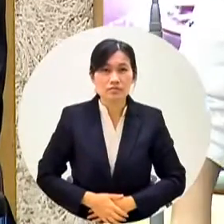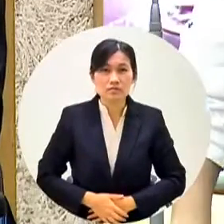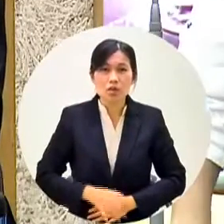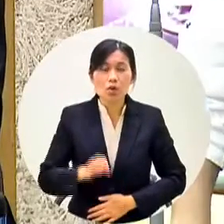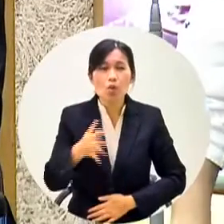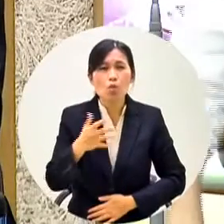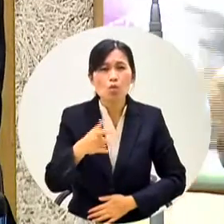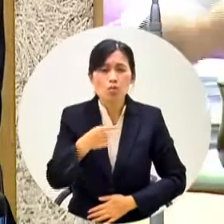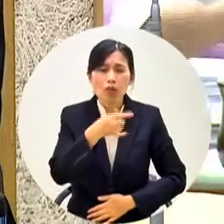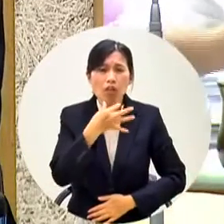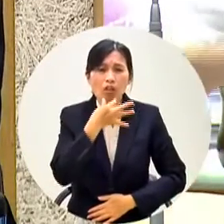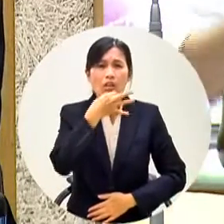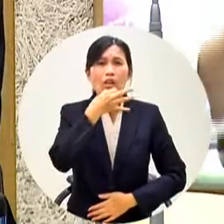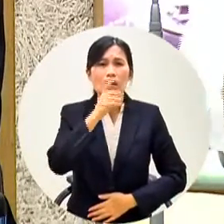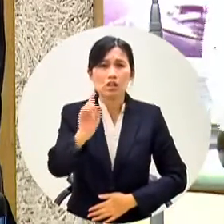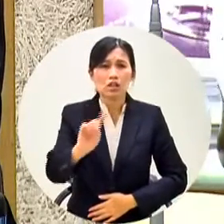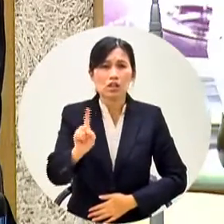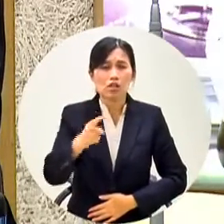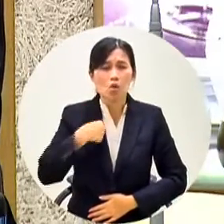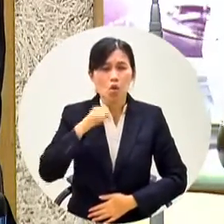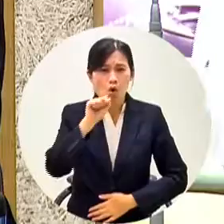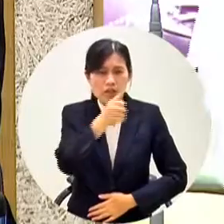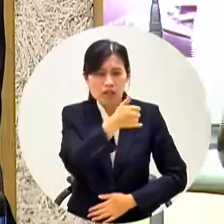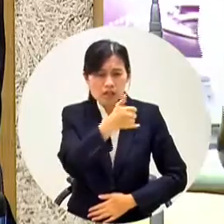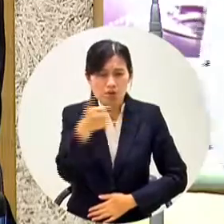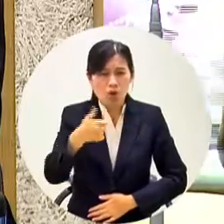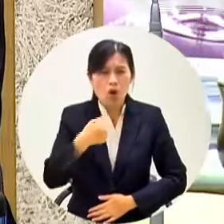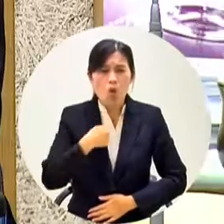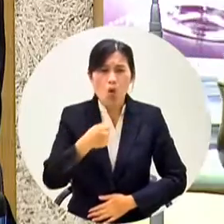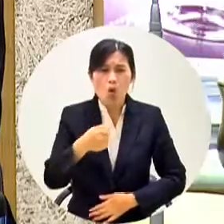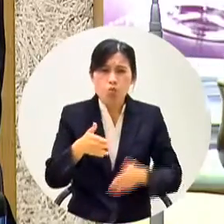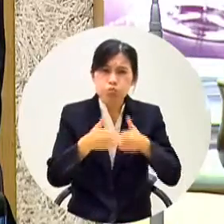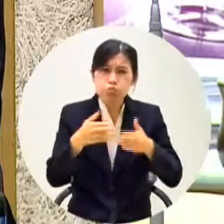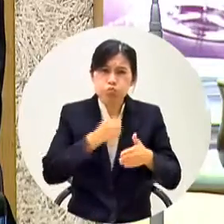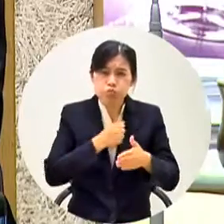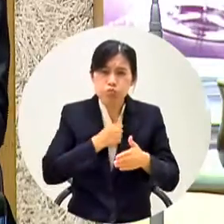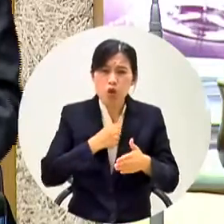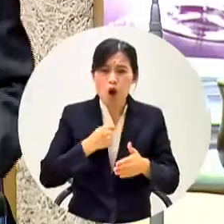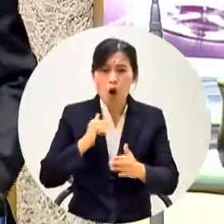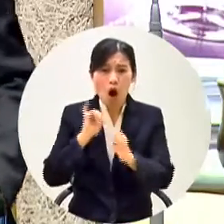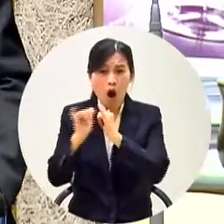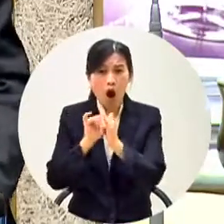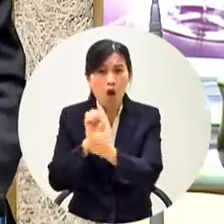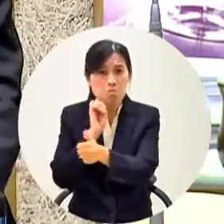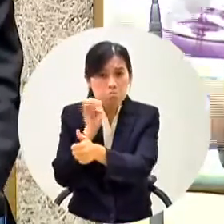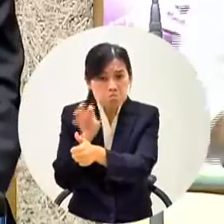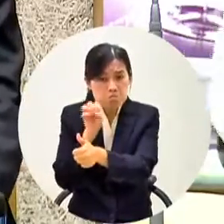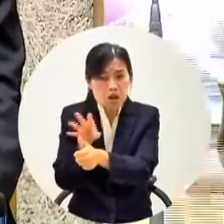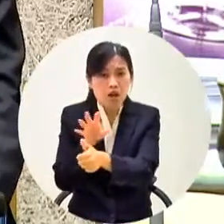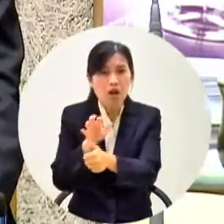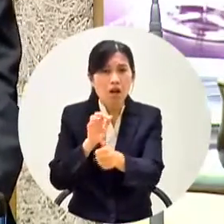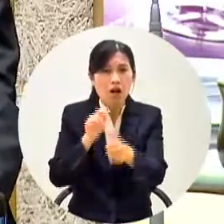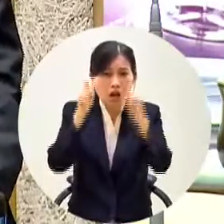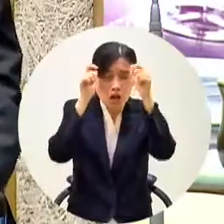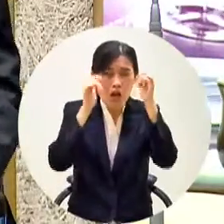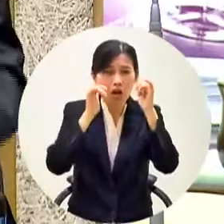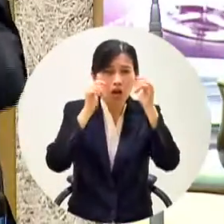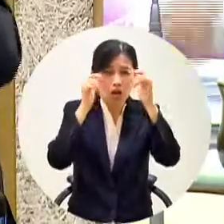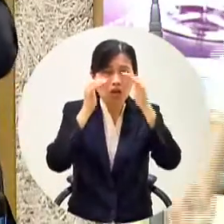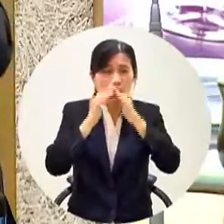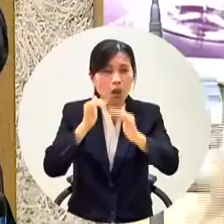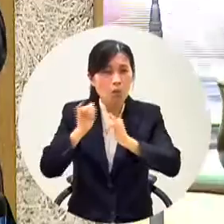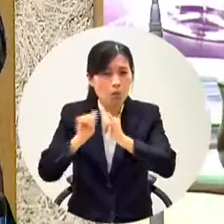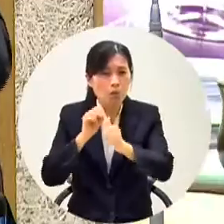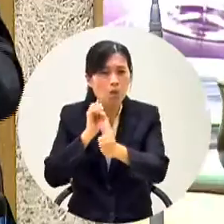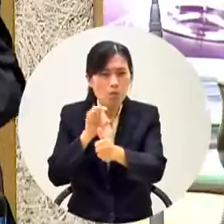擔心呢議員有資的資訊因為我要向人民告知我們要告訴高雄市民告訴這些院